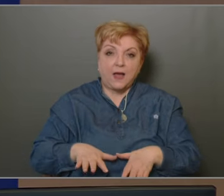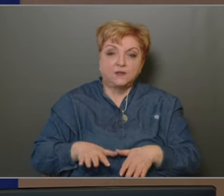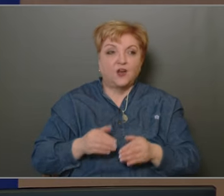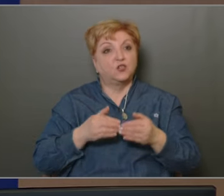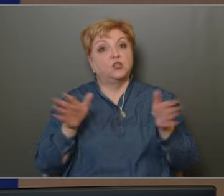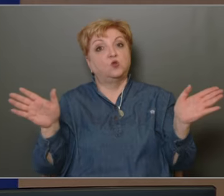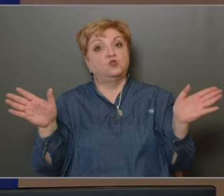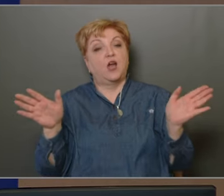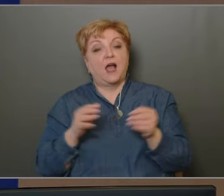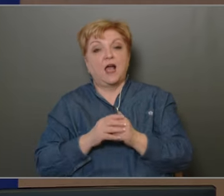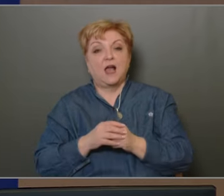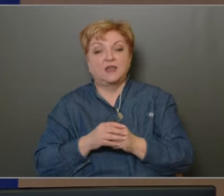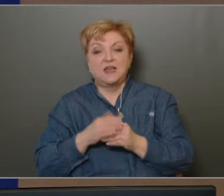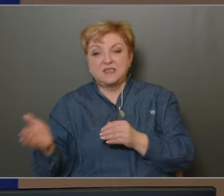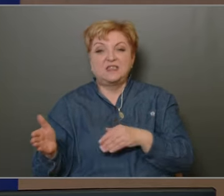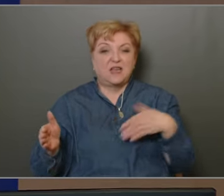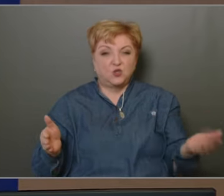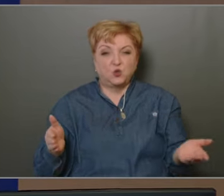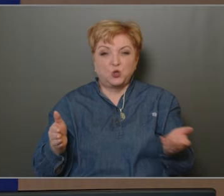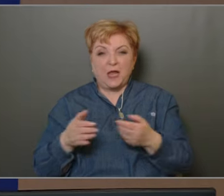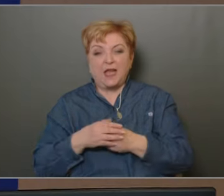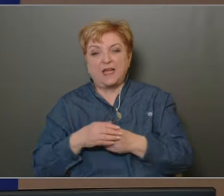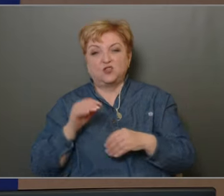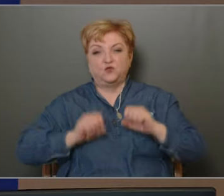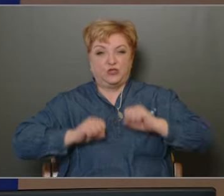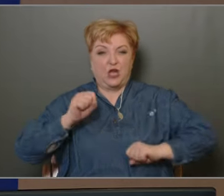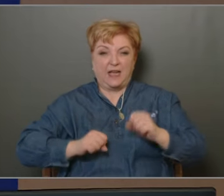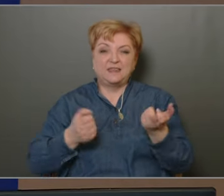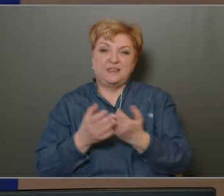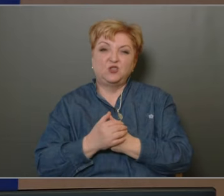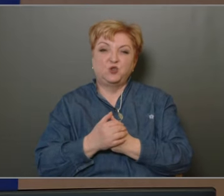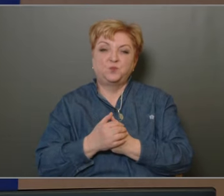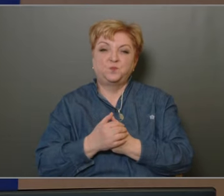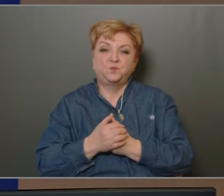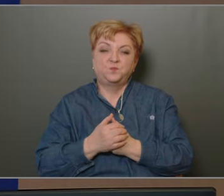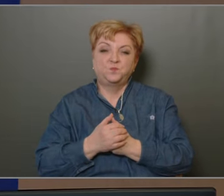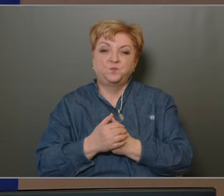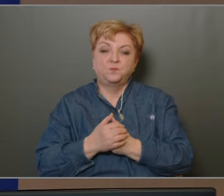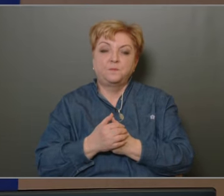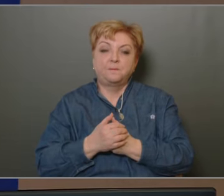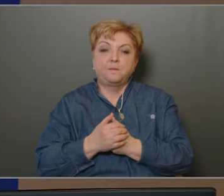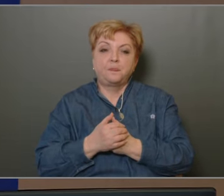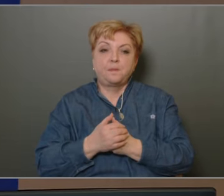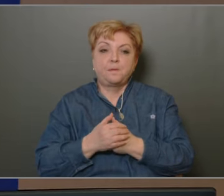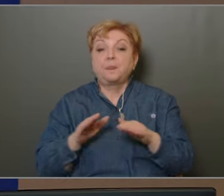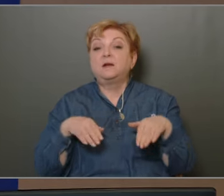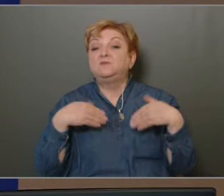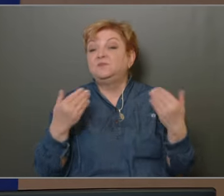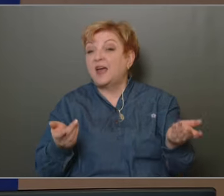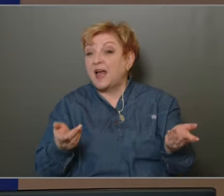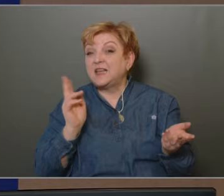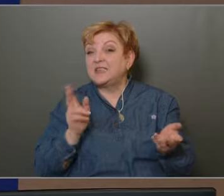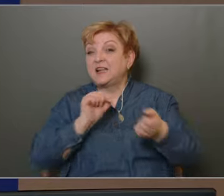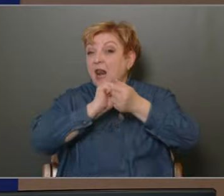nyitottság, tehát a szélsőséges viselkedési mód Tehát ezzel kell